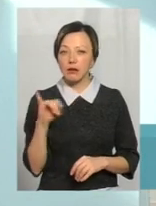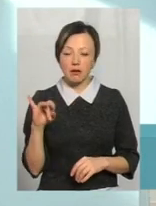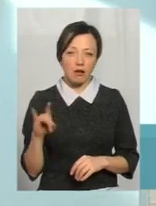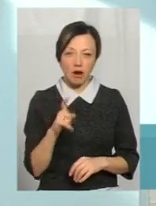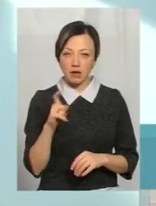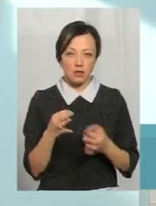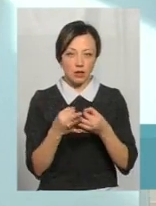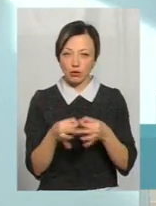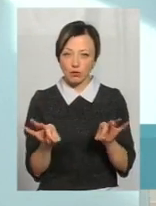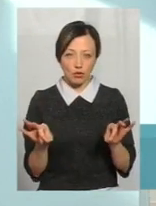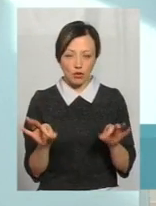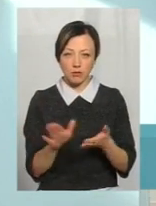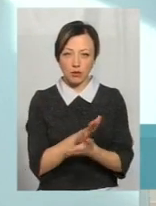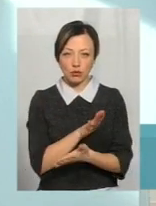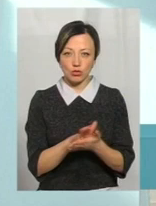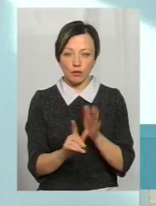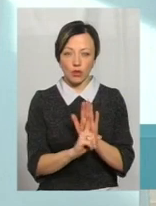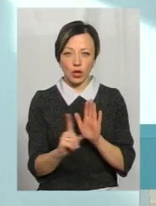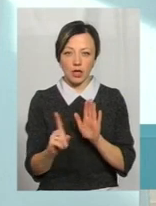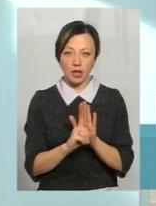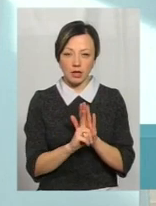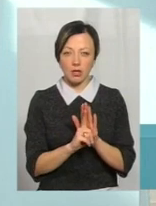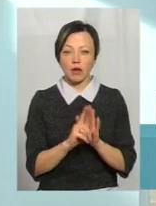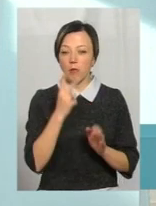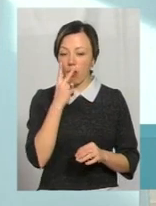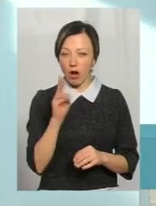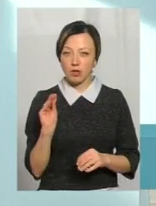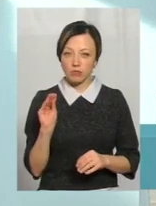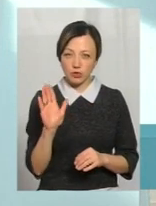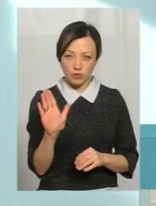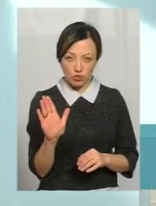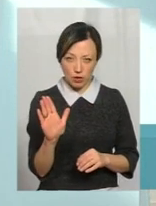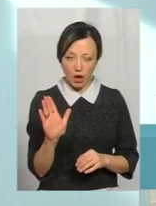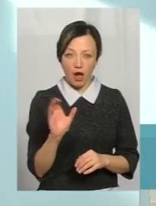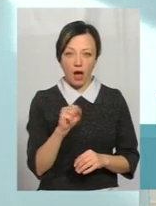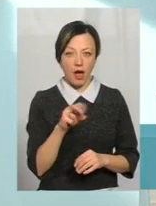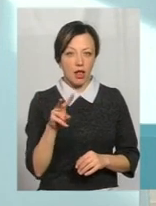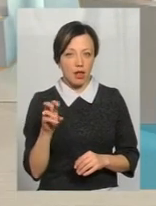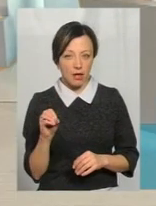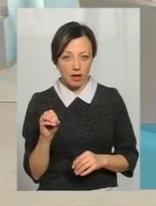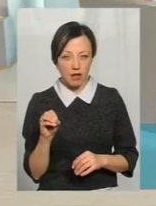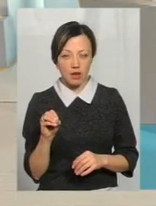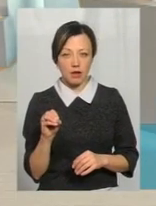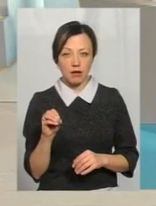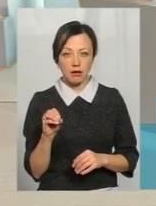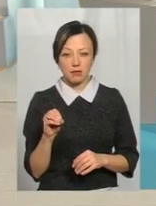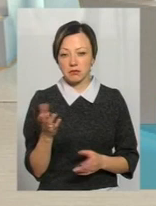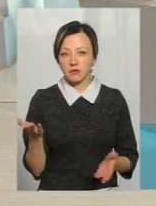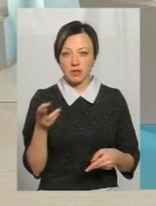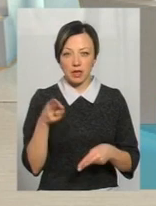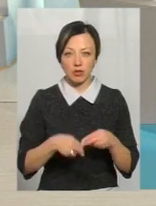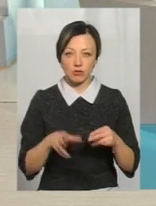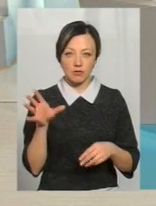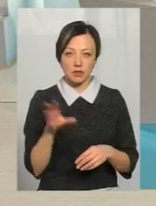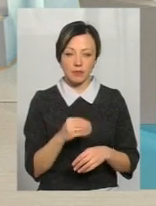їй не дозволено безкоштовно їхати. Вона показує посвідчення, але на тому і закінчується